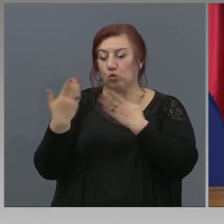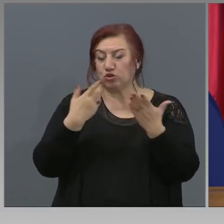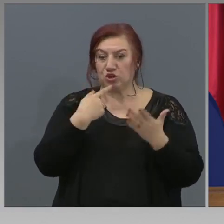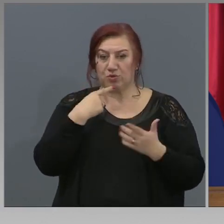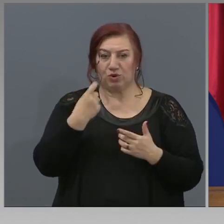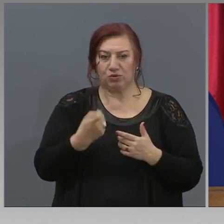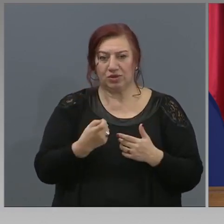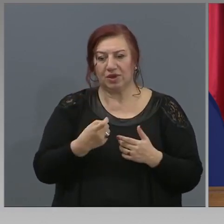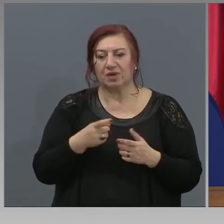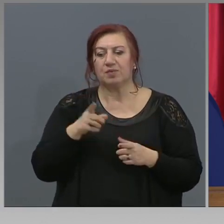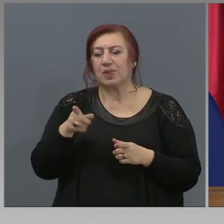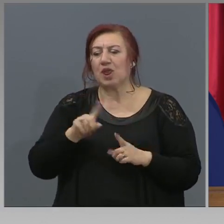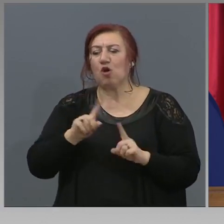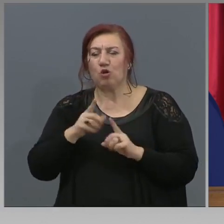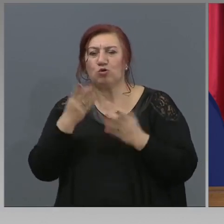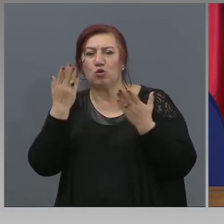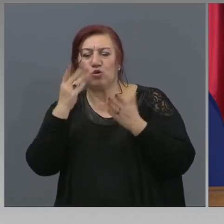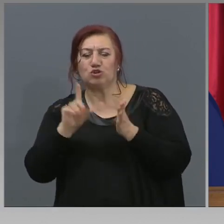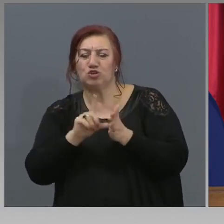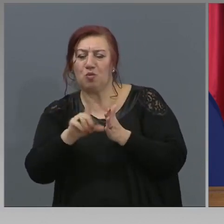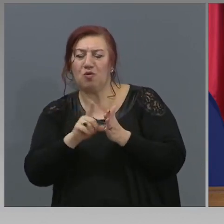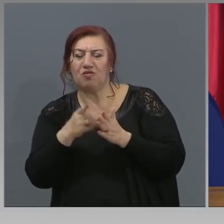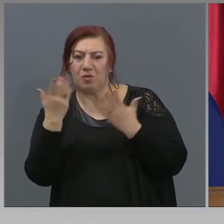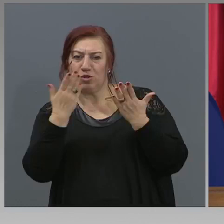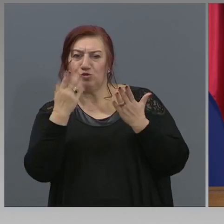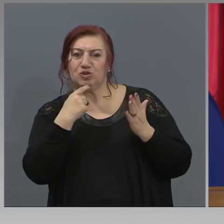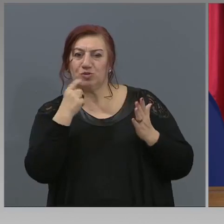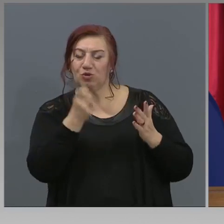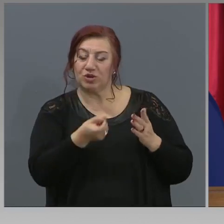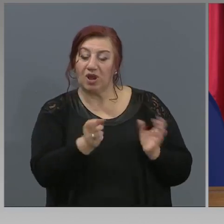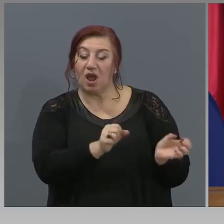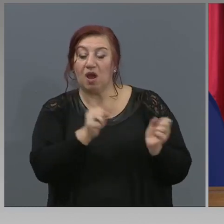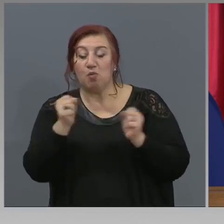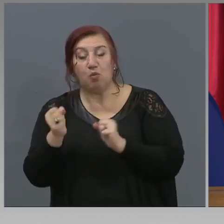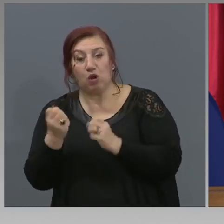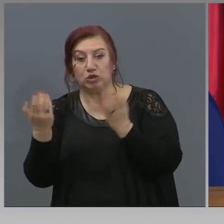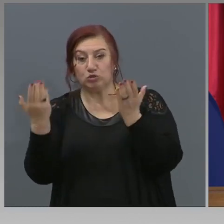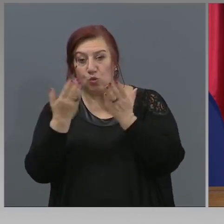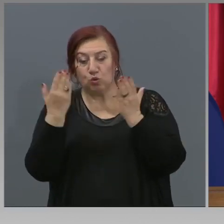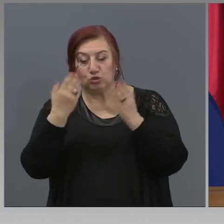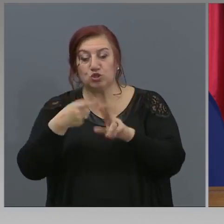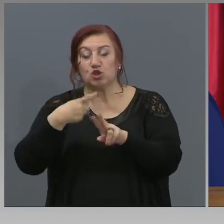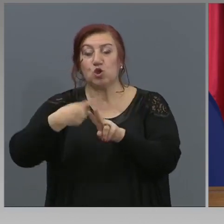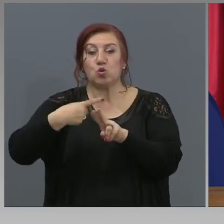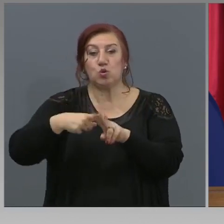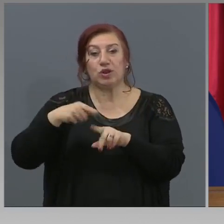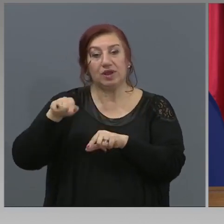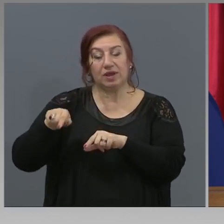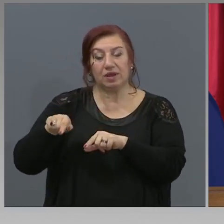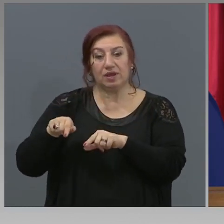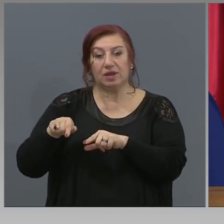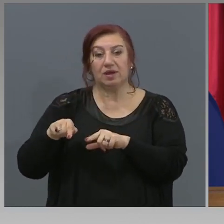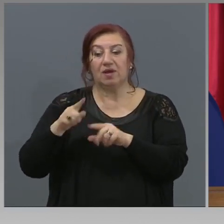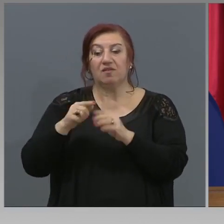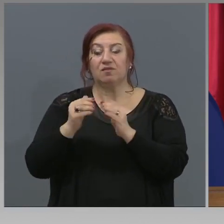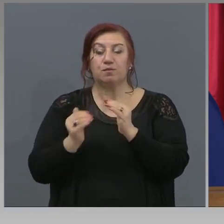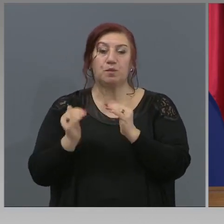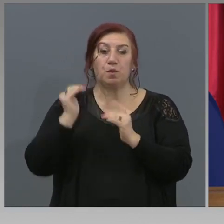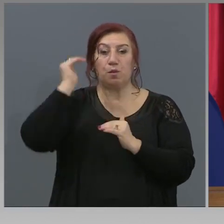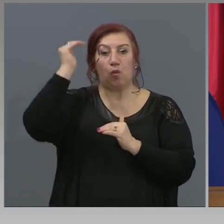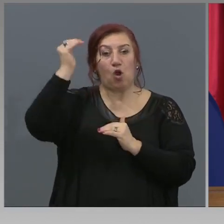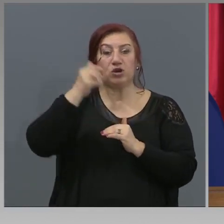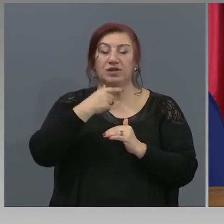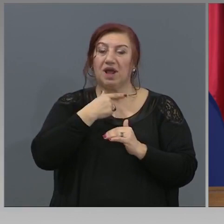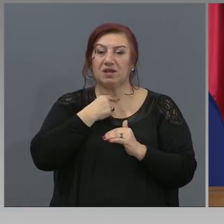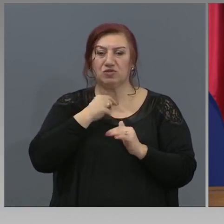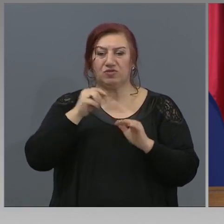Казано по друг начин, който не е учил по време на учебната година, отучва през юни месец, по горните класове и през